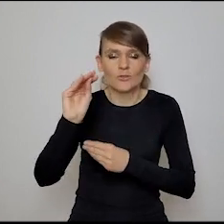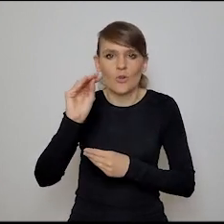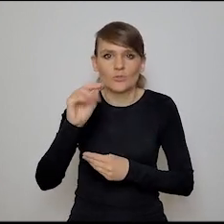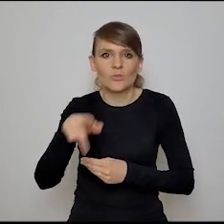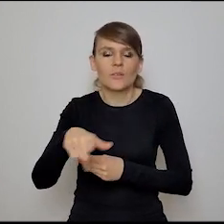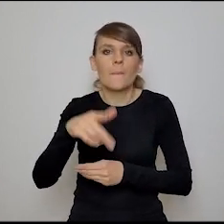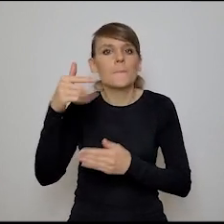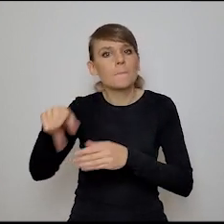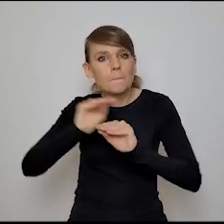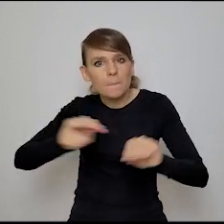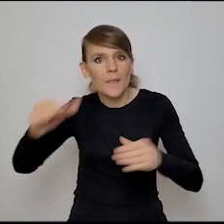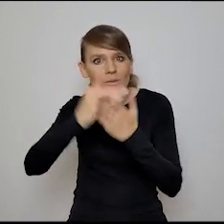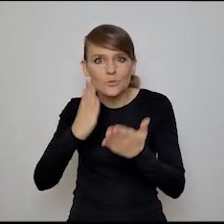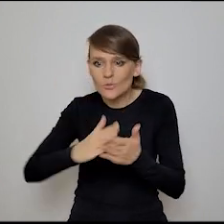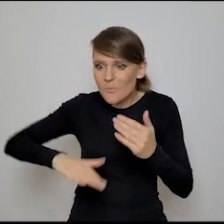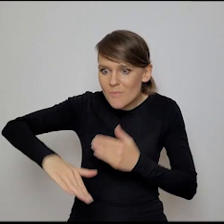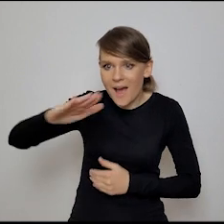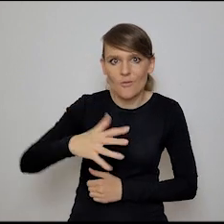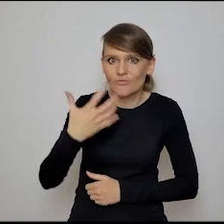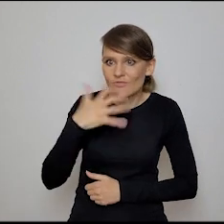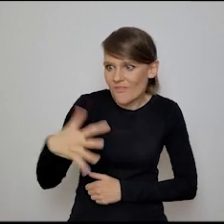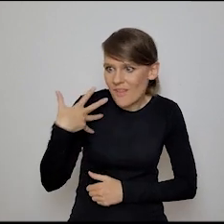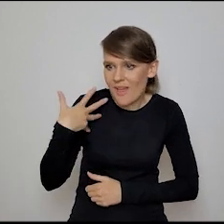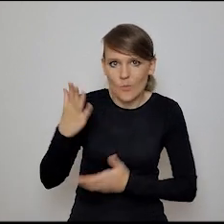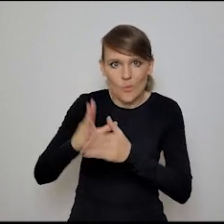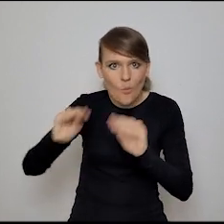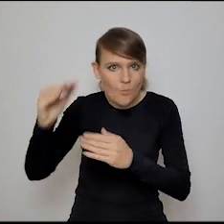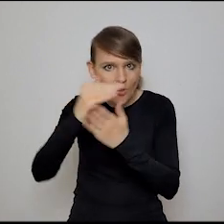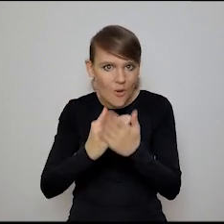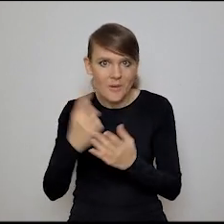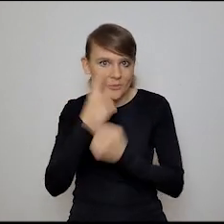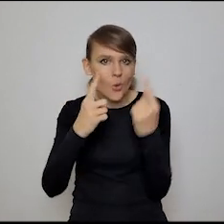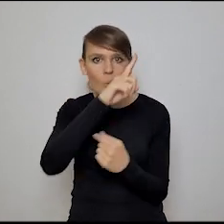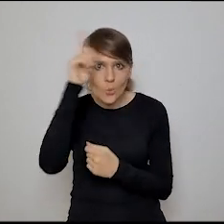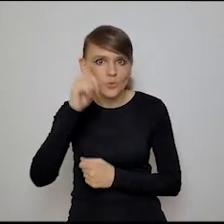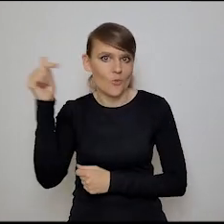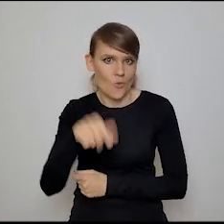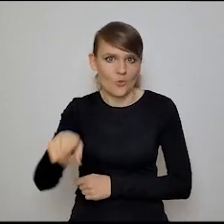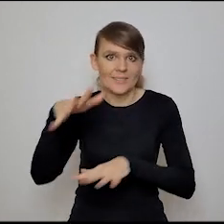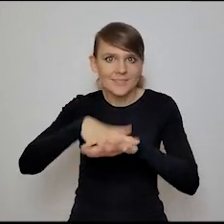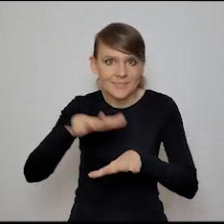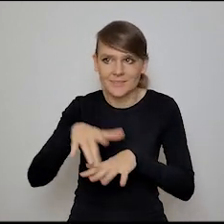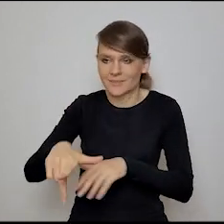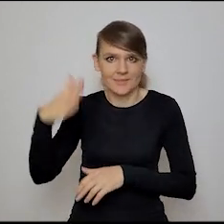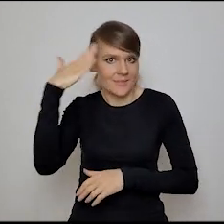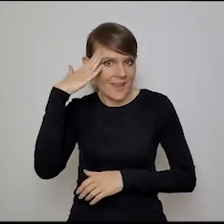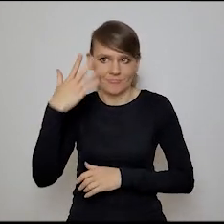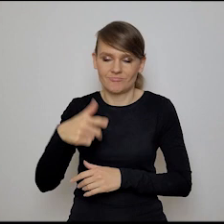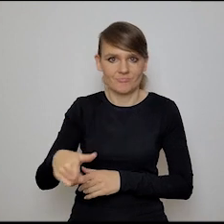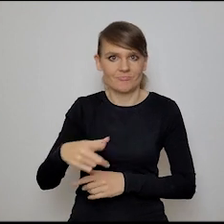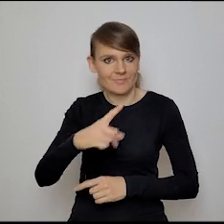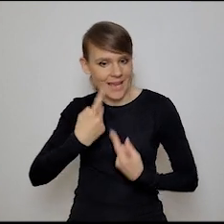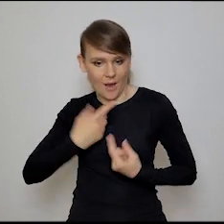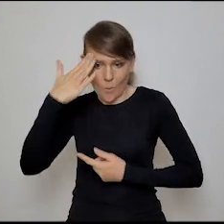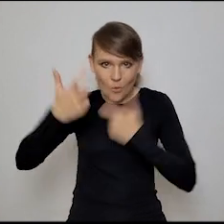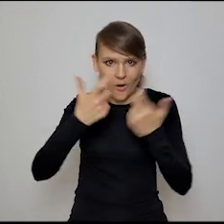mówię, programowanie od bardzo wczesnego wieku i tak dalej. Ja bym uważała, że ludzie muszą jakby zdecydowanie nad tymi systemami panować, a nie im powierzać,